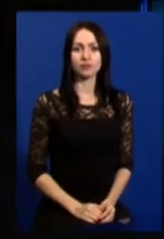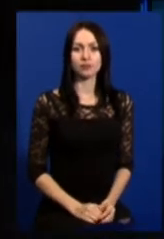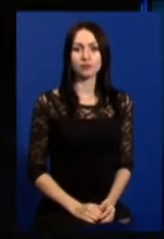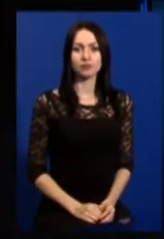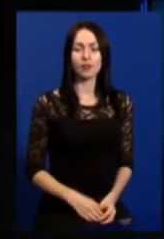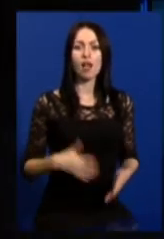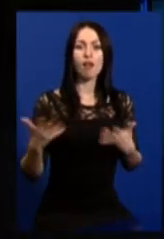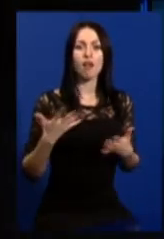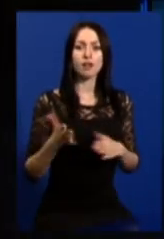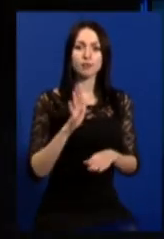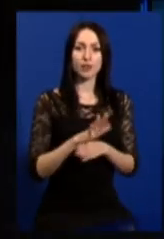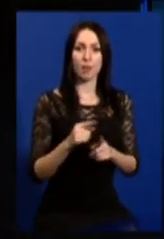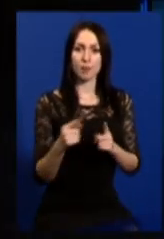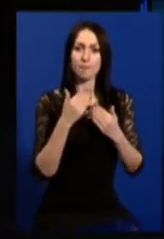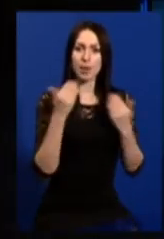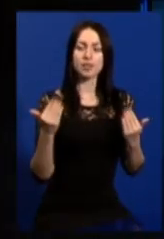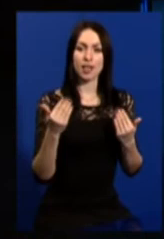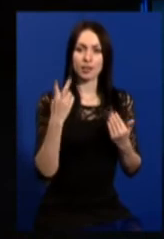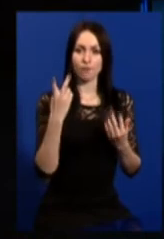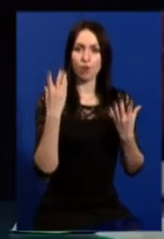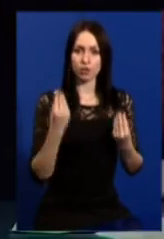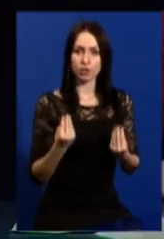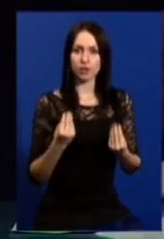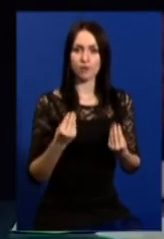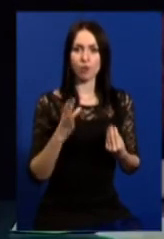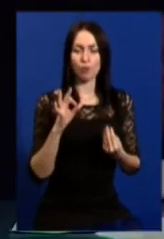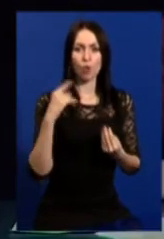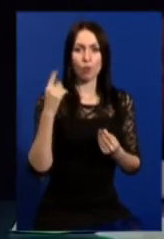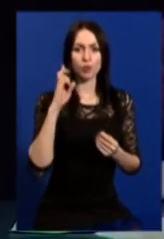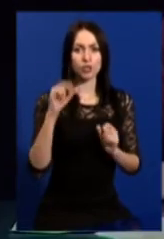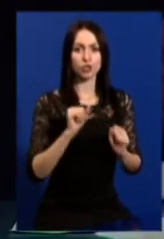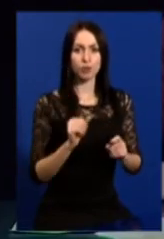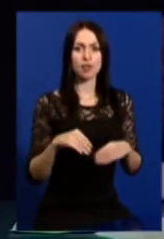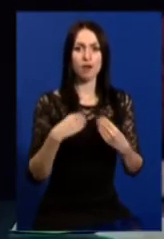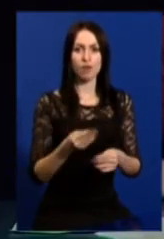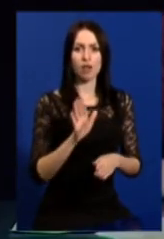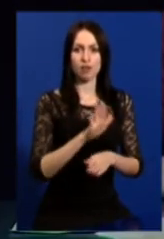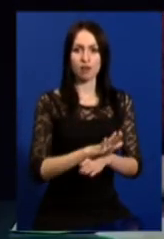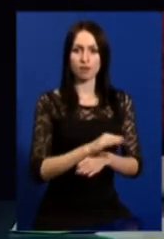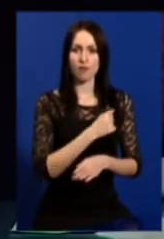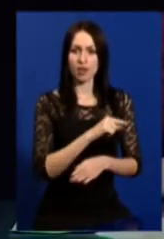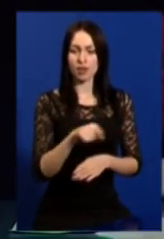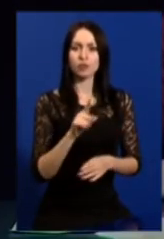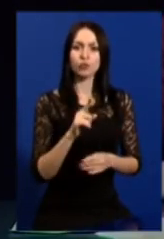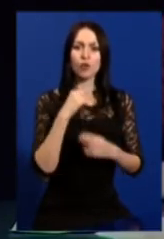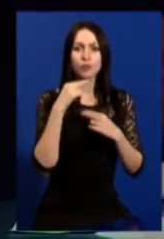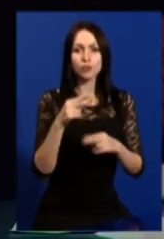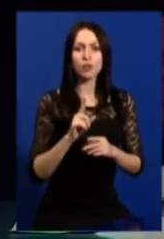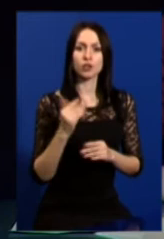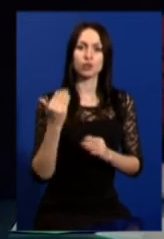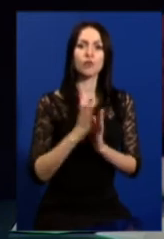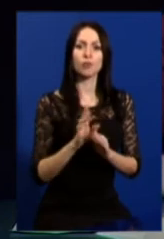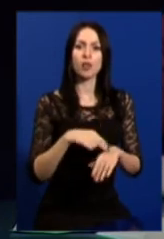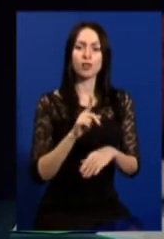Які доручення протягом останніх двох днів облдержадміністрація давала силовикам? На що звернути увагу, можливо, ви просили?